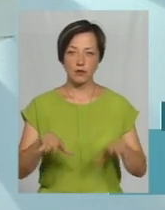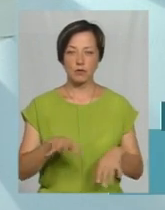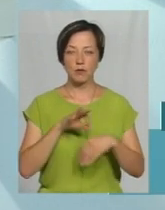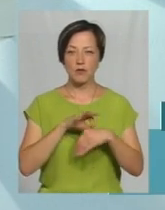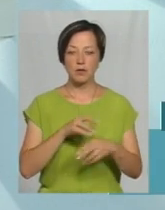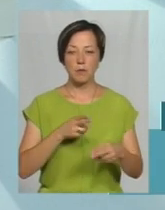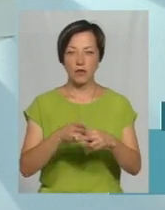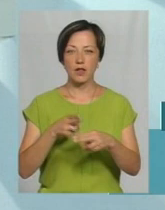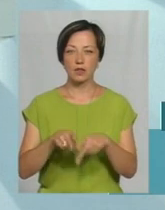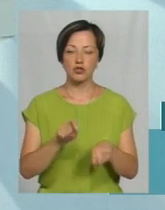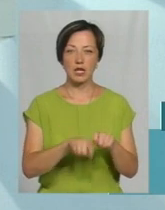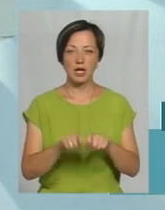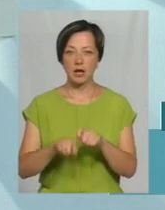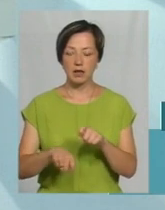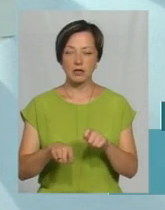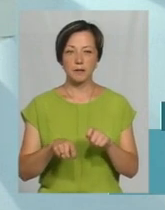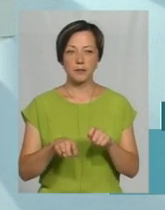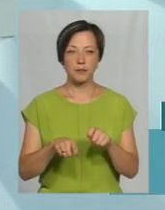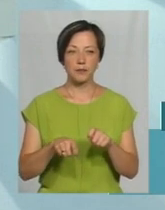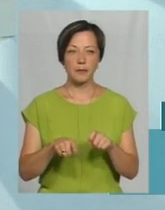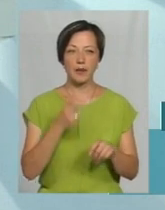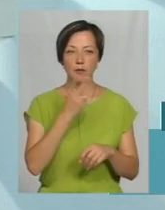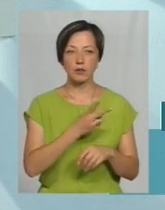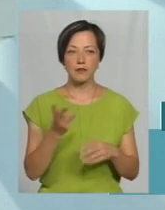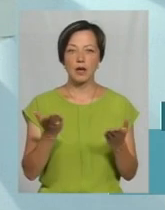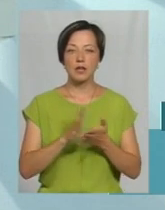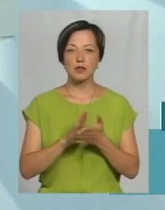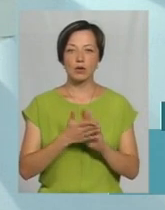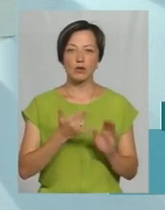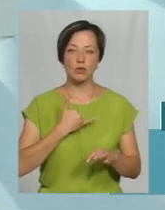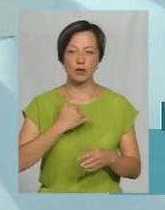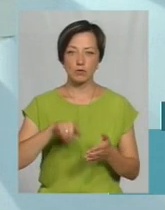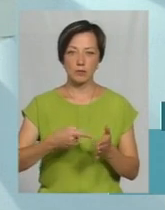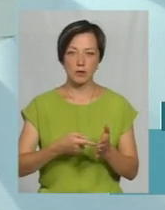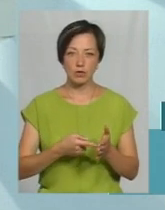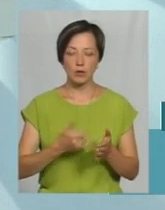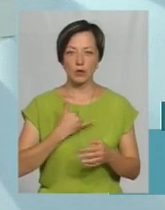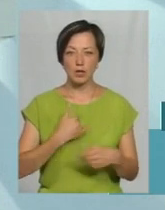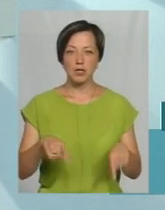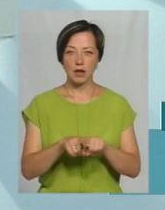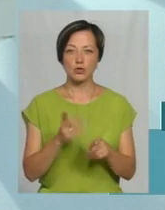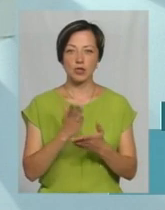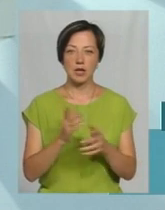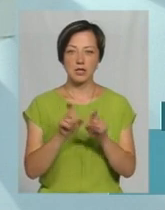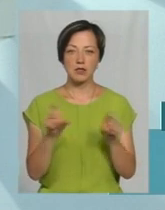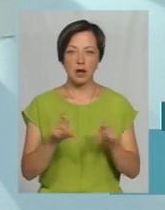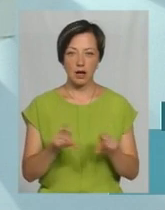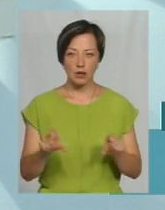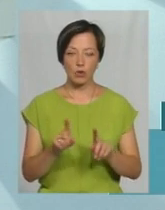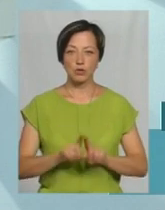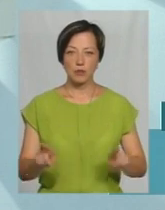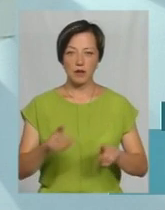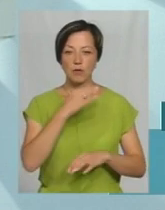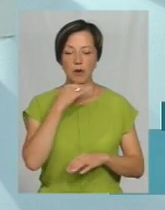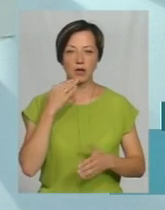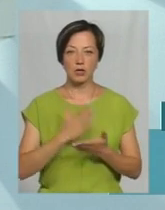профілактичний рейд, перевірку, подивитися, яка ситуація в нашому місті, бо в нас також є такі заклади, особливо